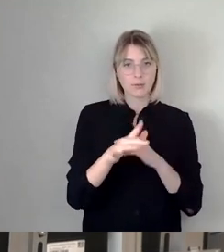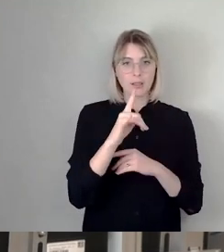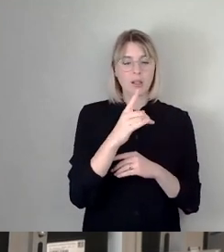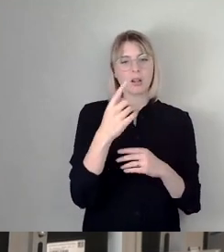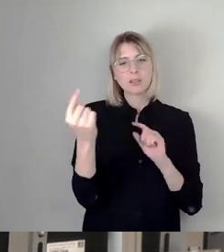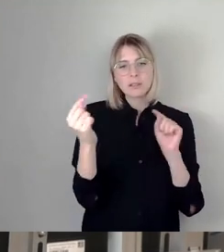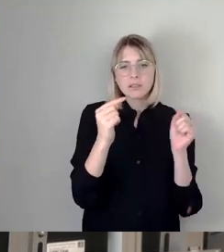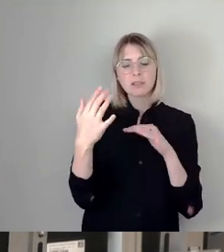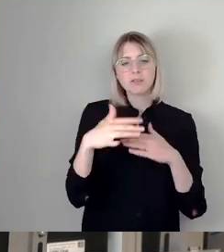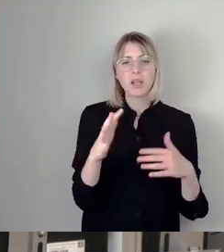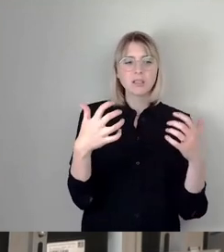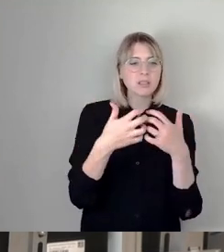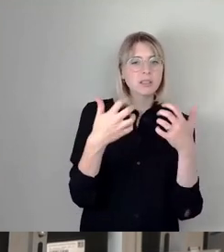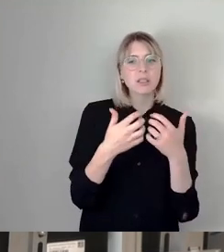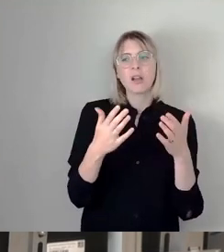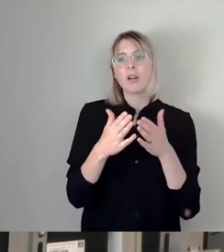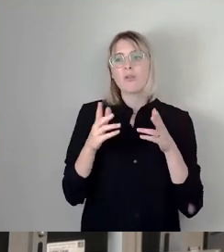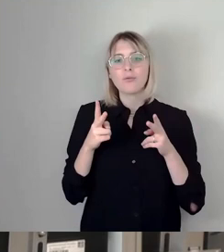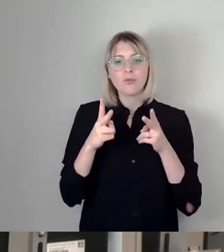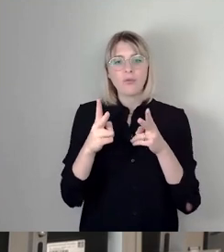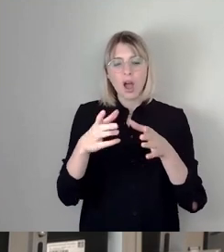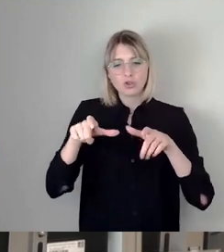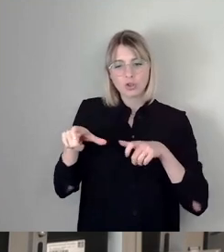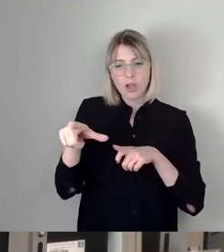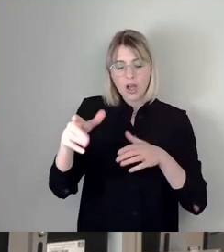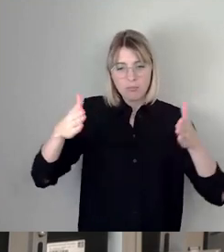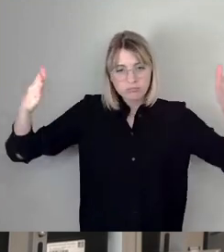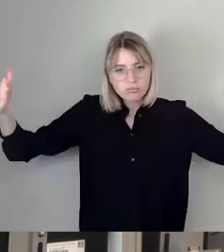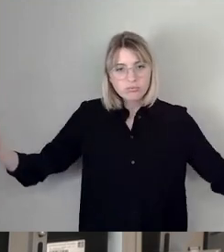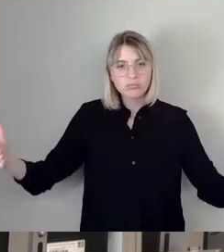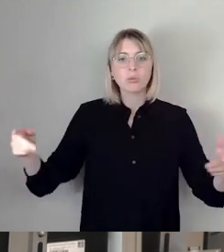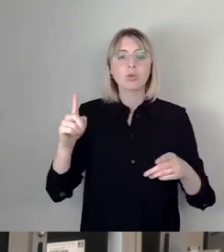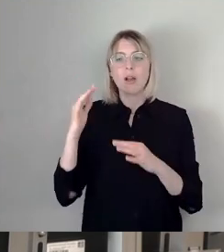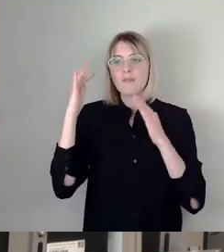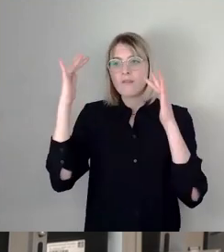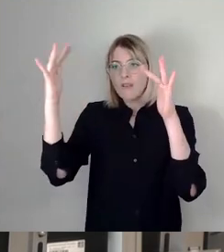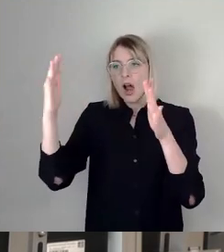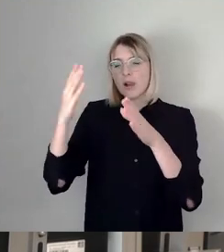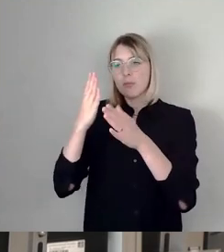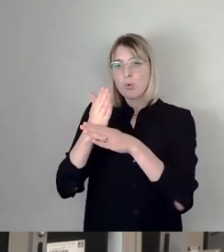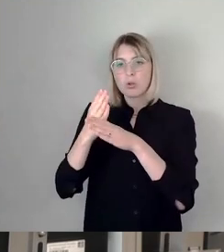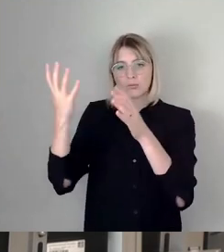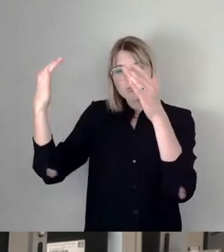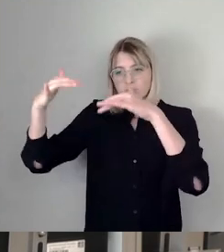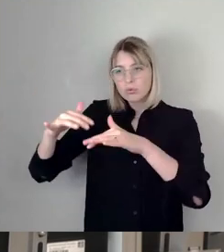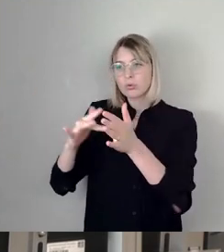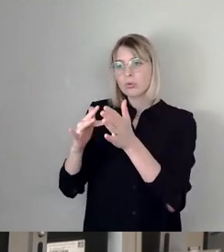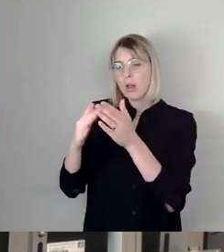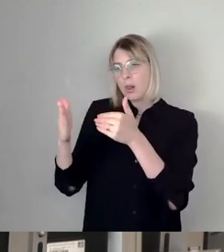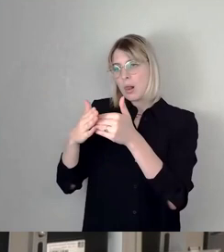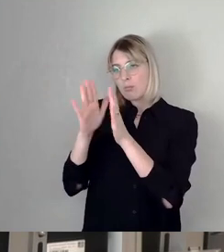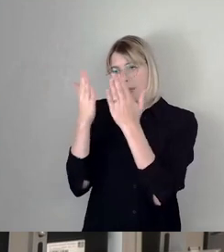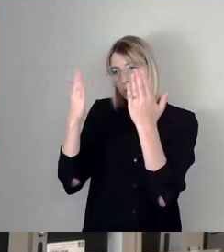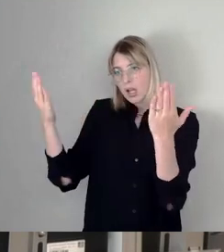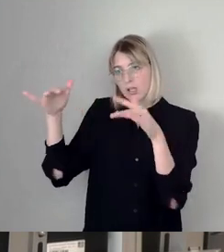Fahrstreifen und mögliche Eingriffe in den Wall vor der Slup. Und man hat sich am Ende da mit Mehrheit hier auf eine Variante verständigt. Und